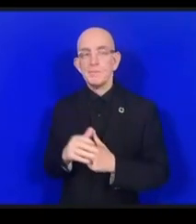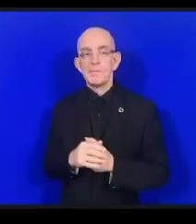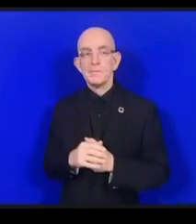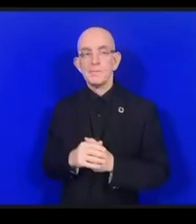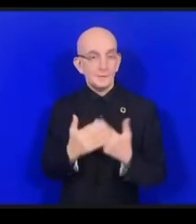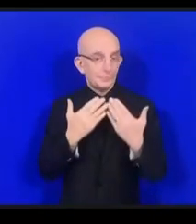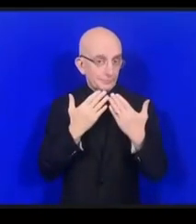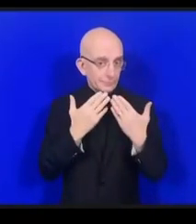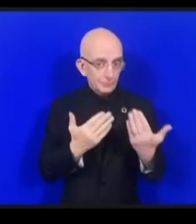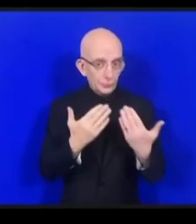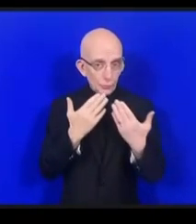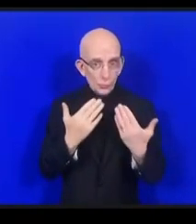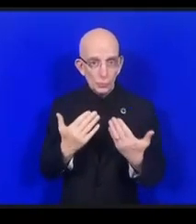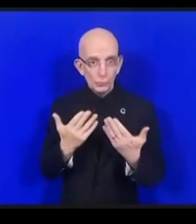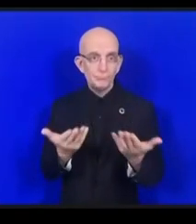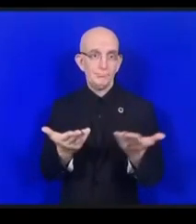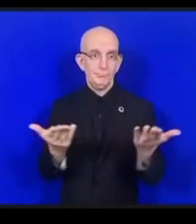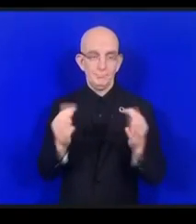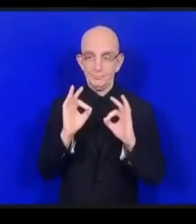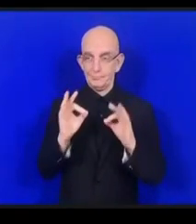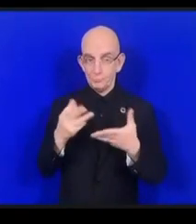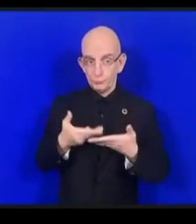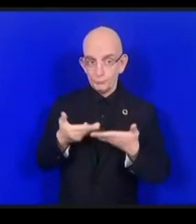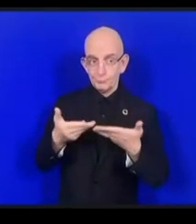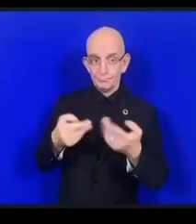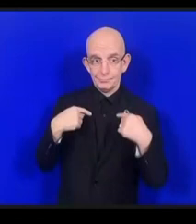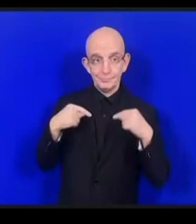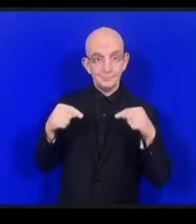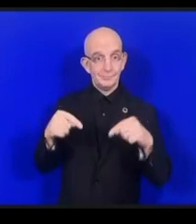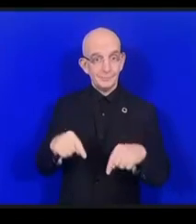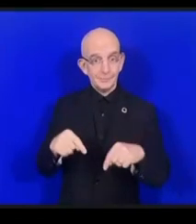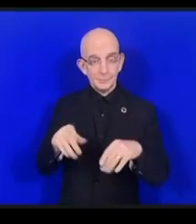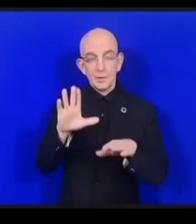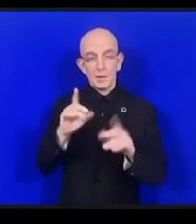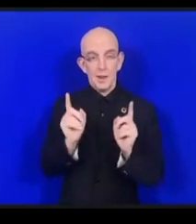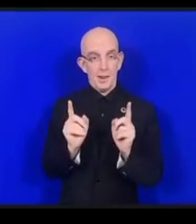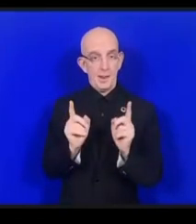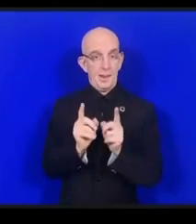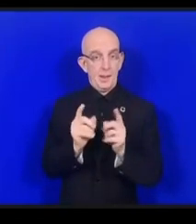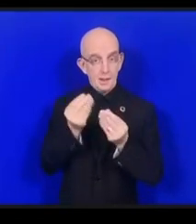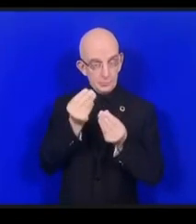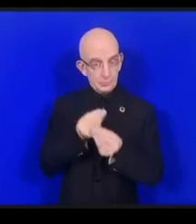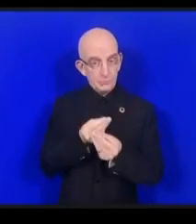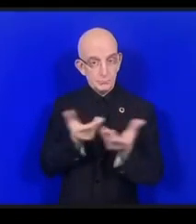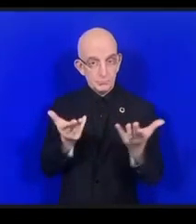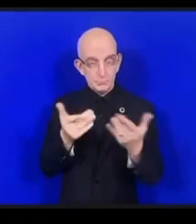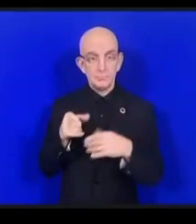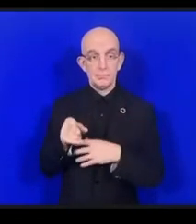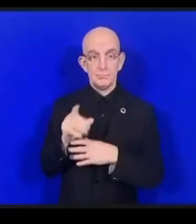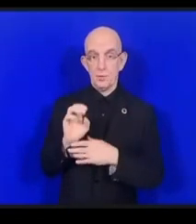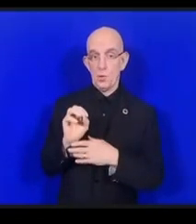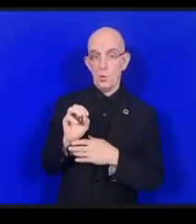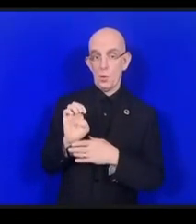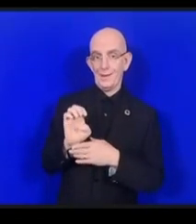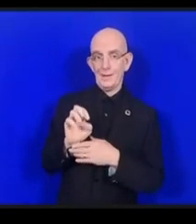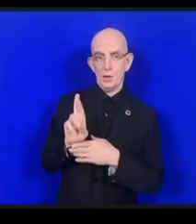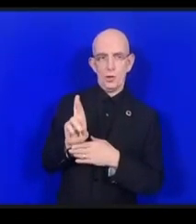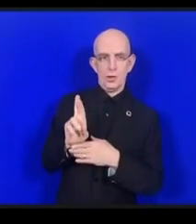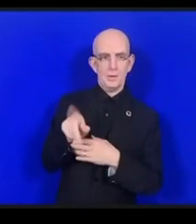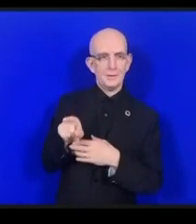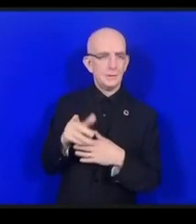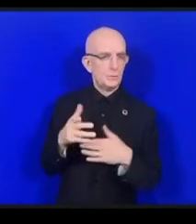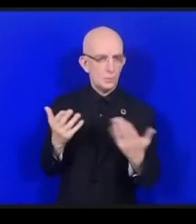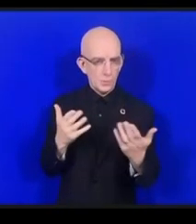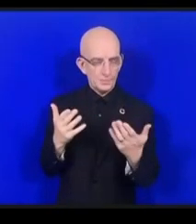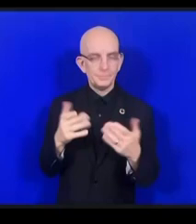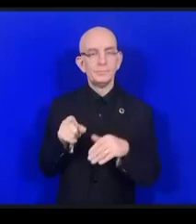être à vos côtés aujourd'hui. Je voudrais d'abord dire que les ressources éducatives libres sont constituées en coalition. C'est une